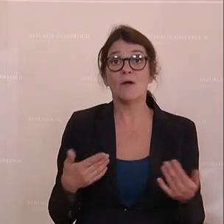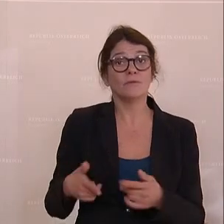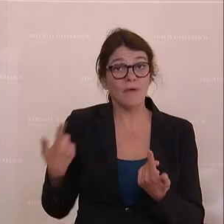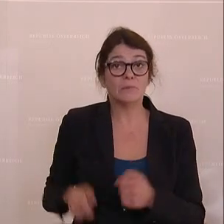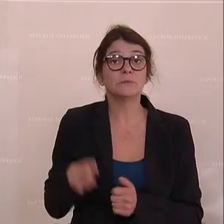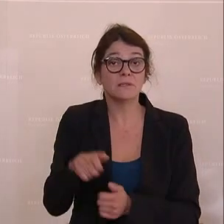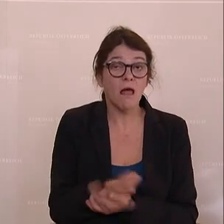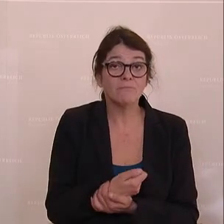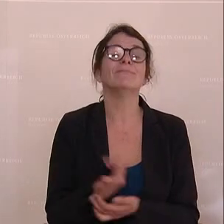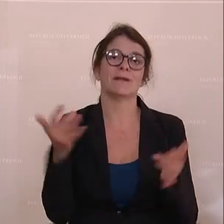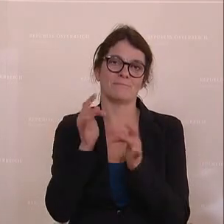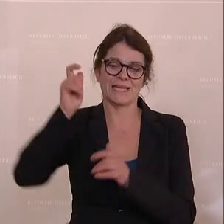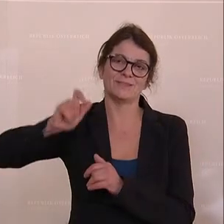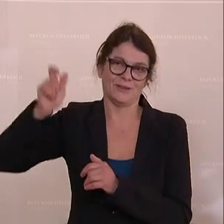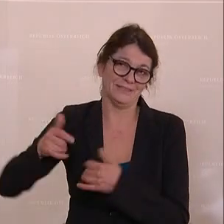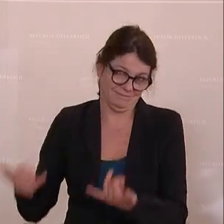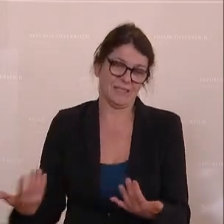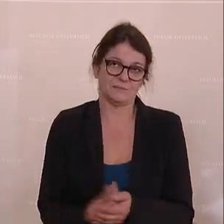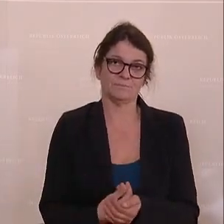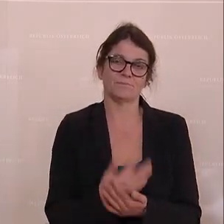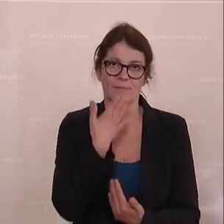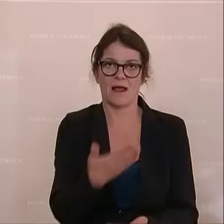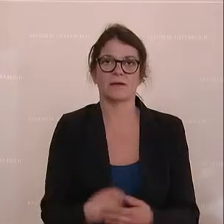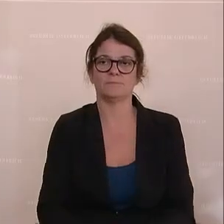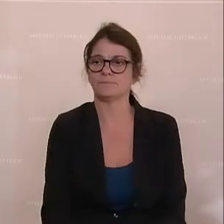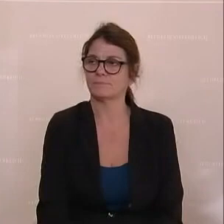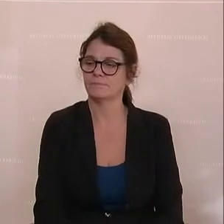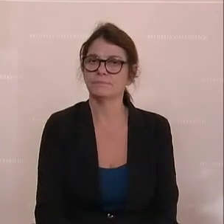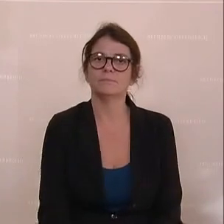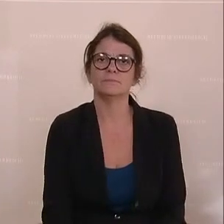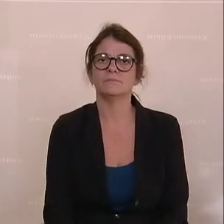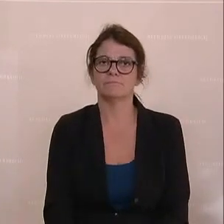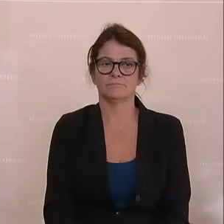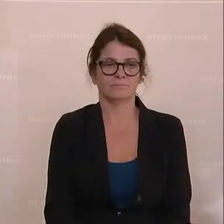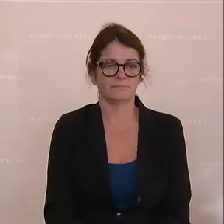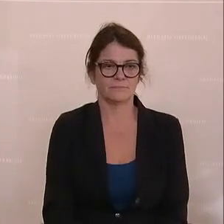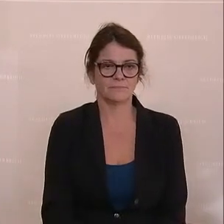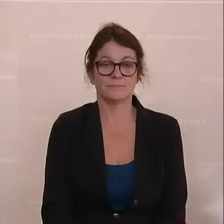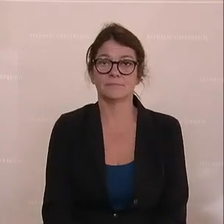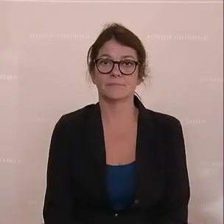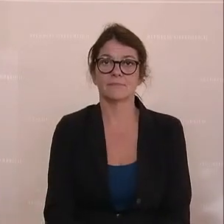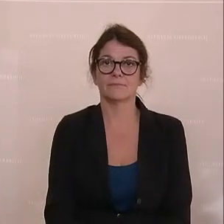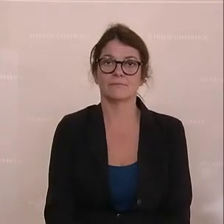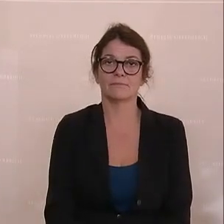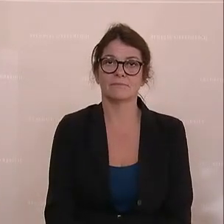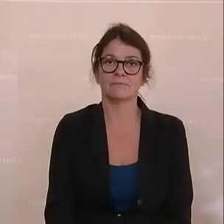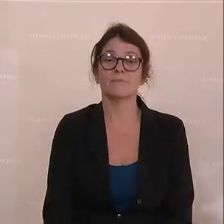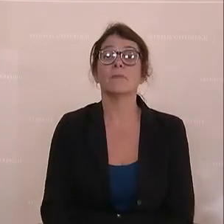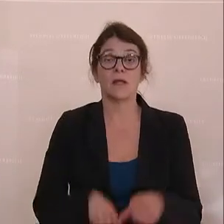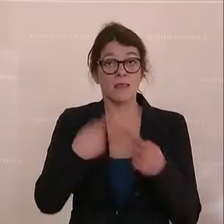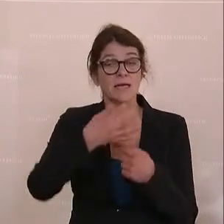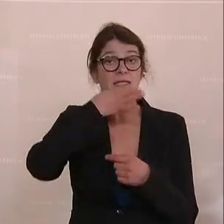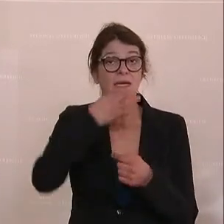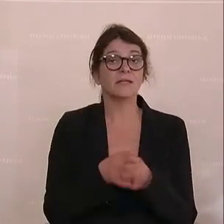anderem auch die Pensionisten mit. Danke. Peter Wurm von der FPÖ kritisiert die Abschaffung der Hackler-Pension nach 45